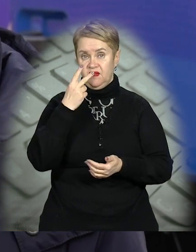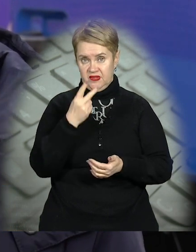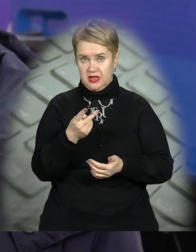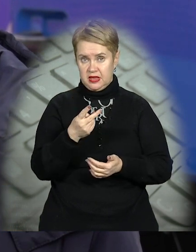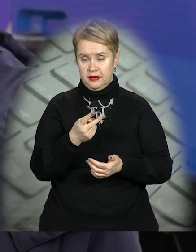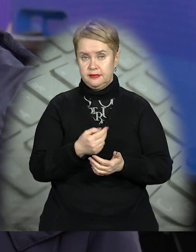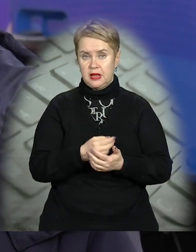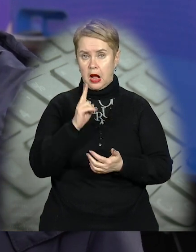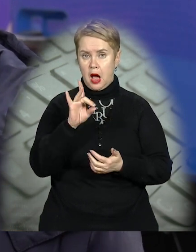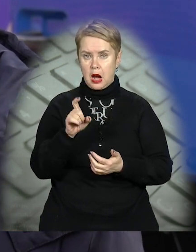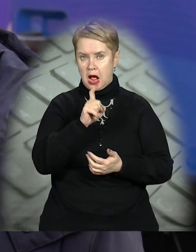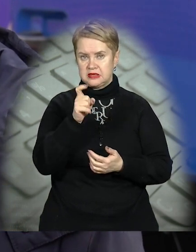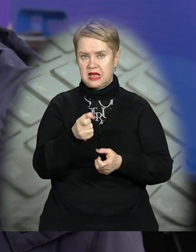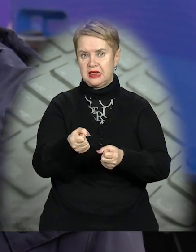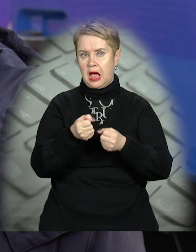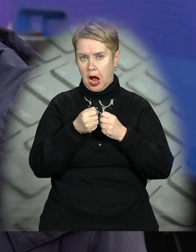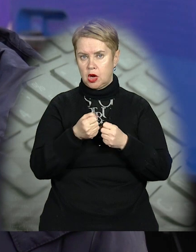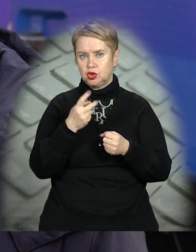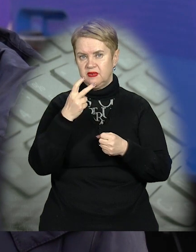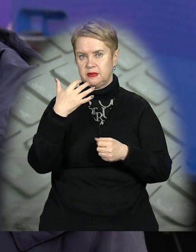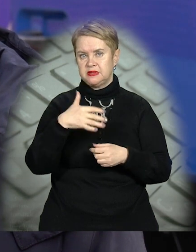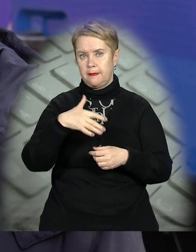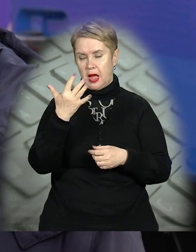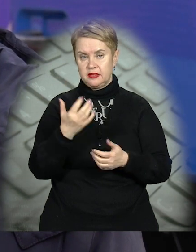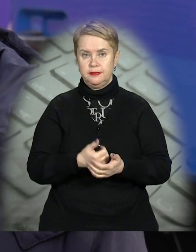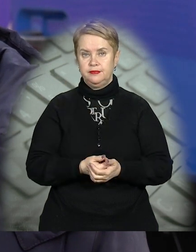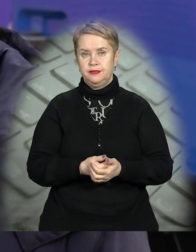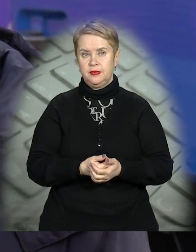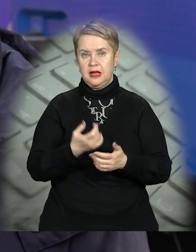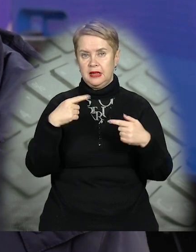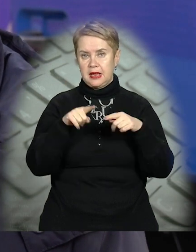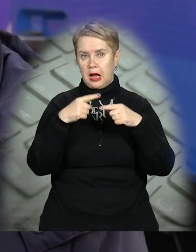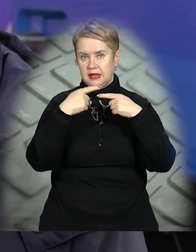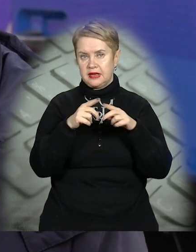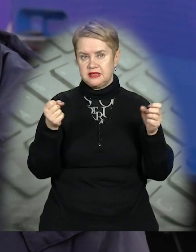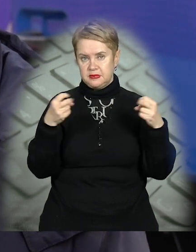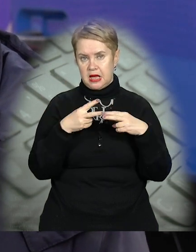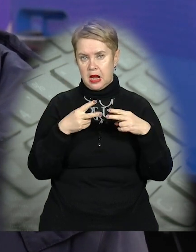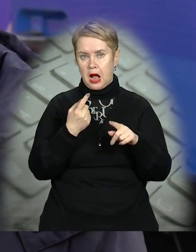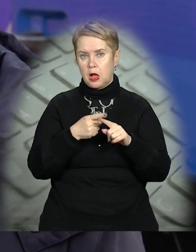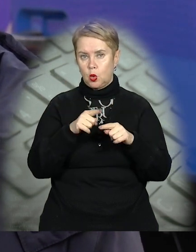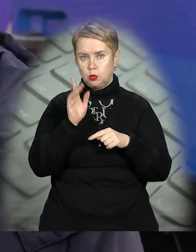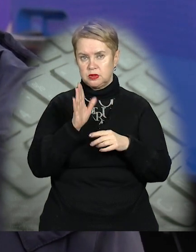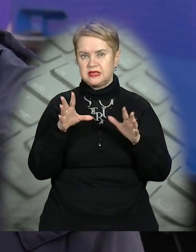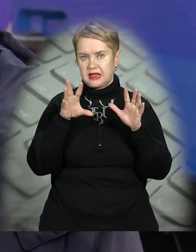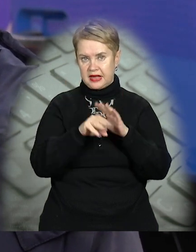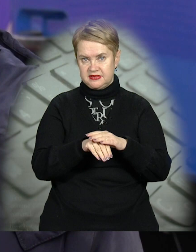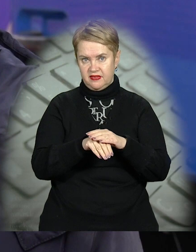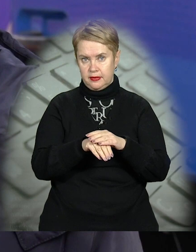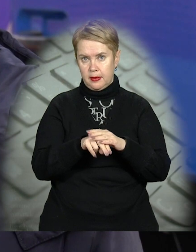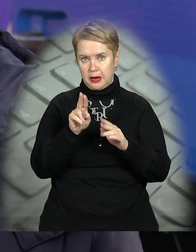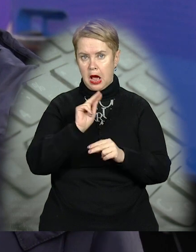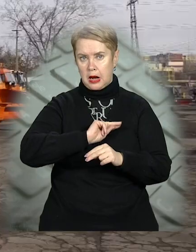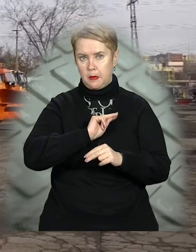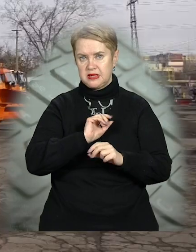тягач на базі кразу 255-го. І також спеціальна техніка, яка буде задійсована при